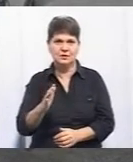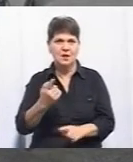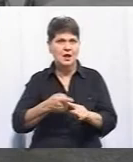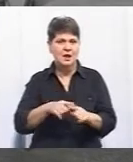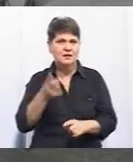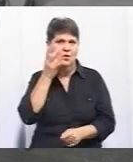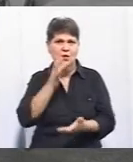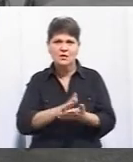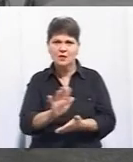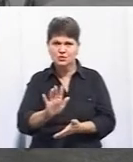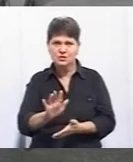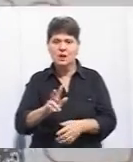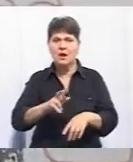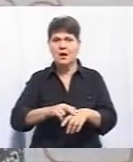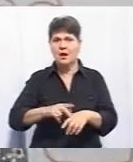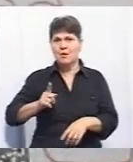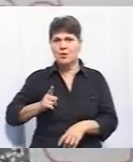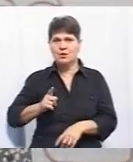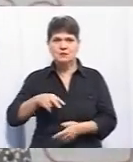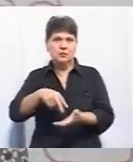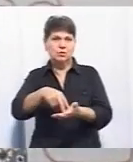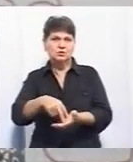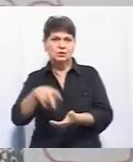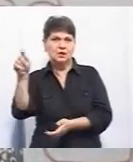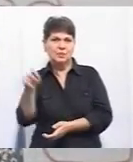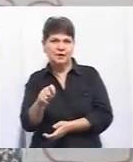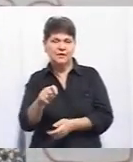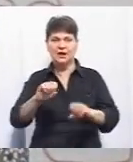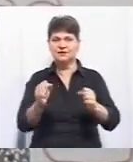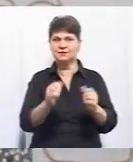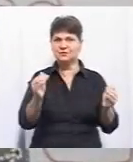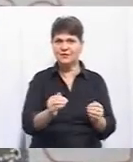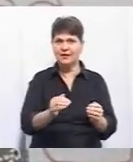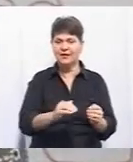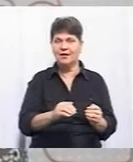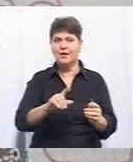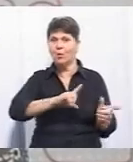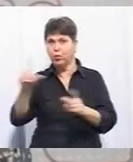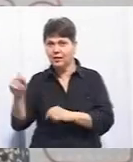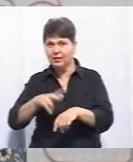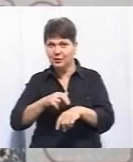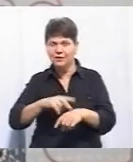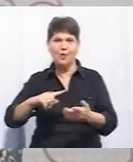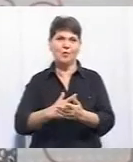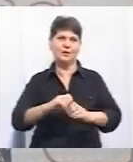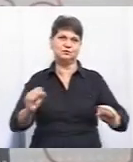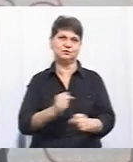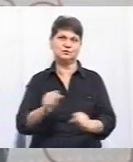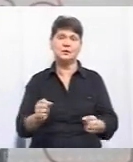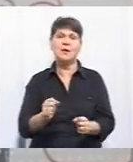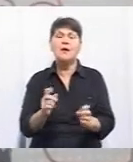постійній основі, от приїхали поліцейські, там постояли, от зменшила швидкість, поїхали, знов проблеми, так? Тобто як в